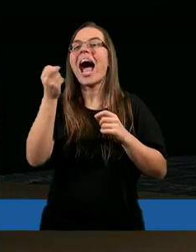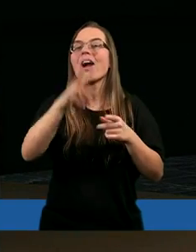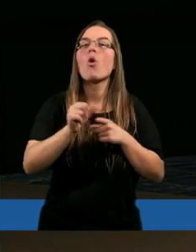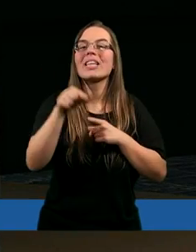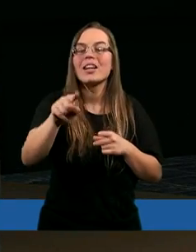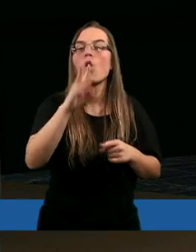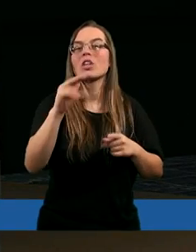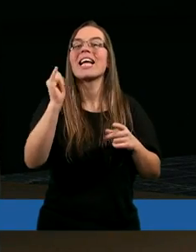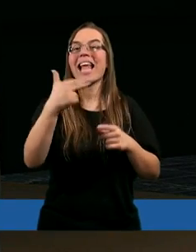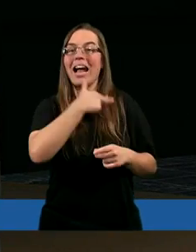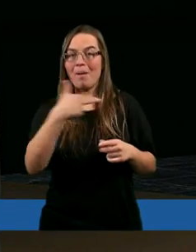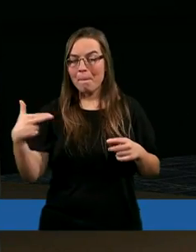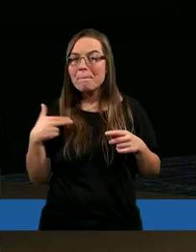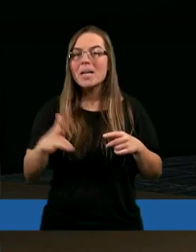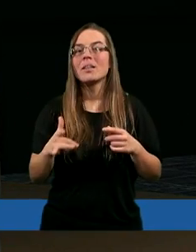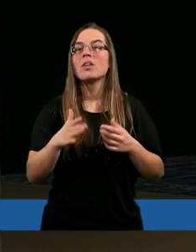że jak my już